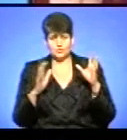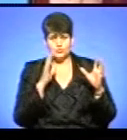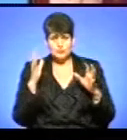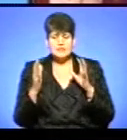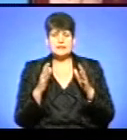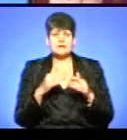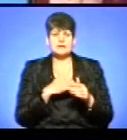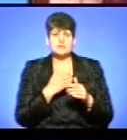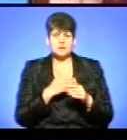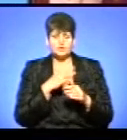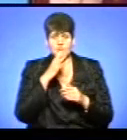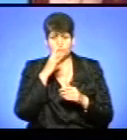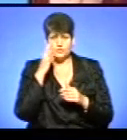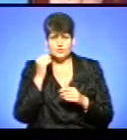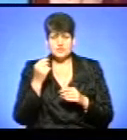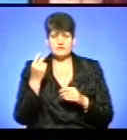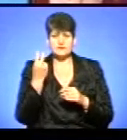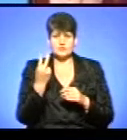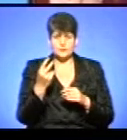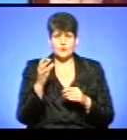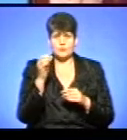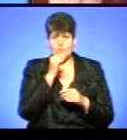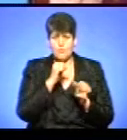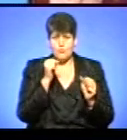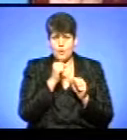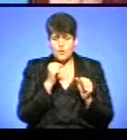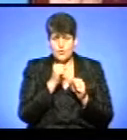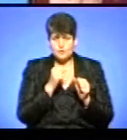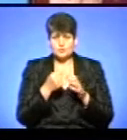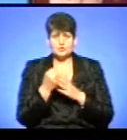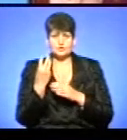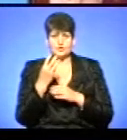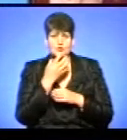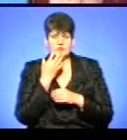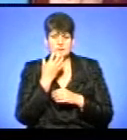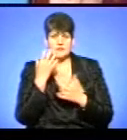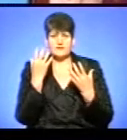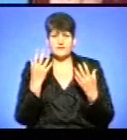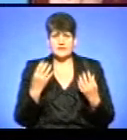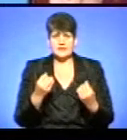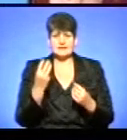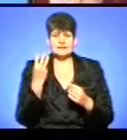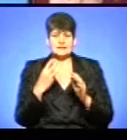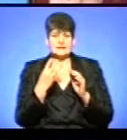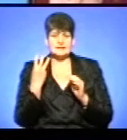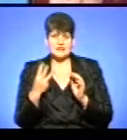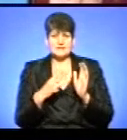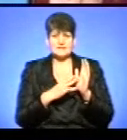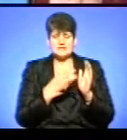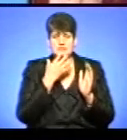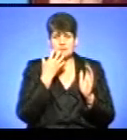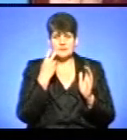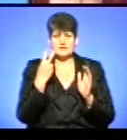Температура повітря вночі – від 2 градусів морозу до 3 градусів тепла. В день – 3-8 тепла.